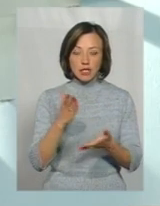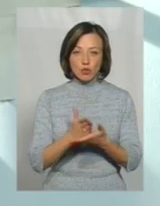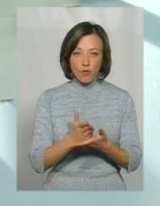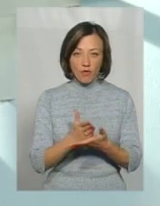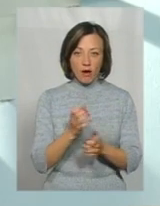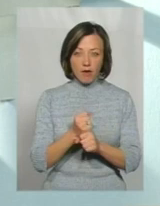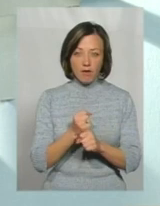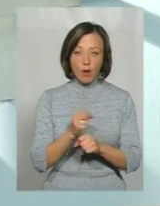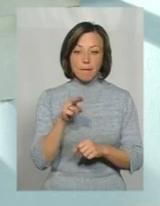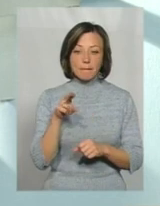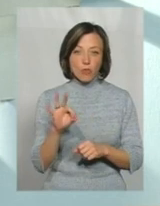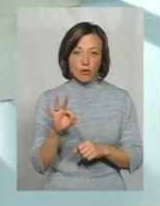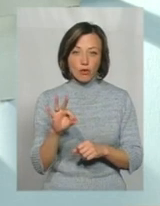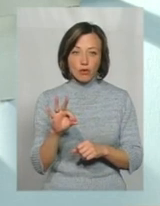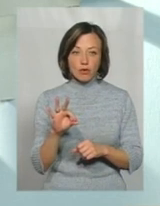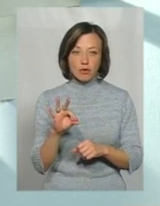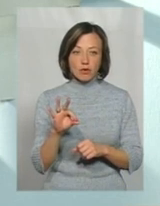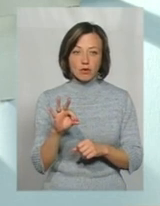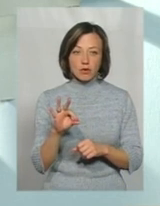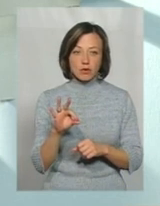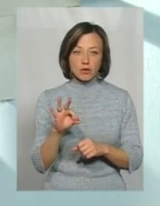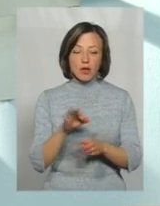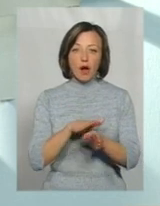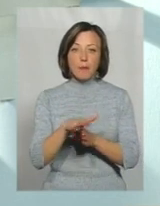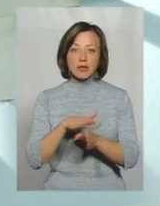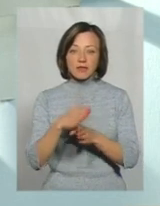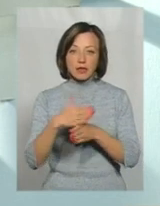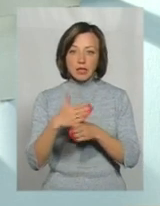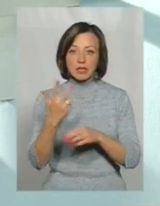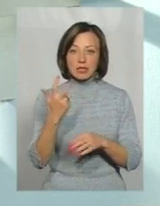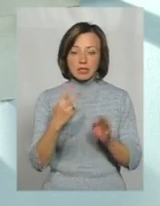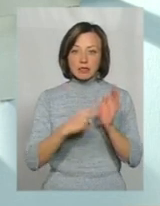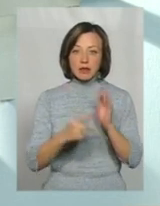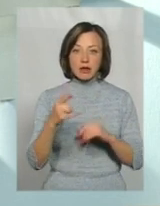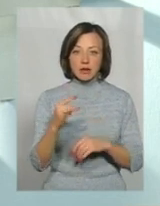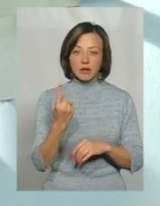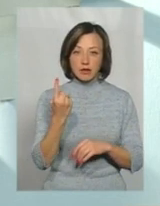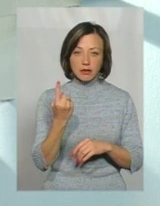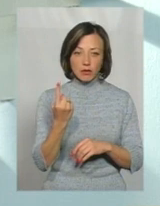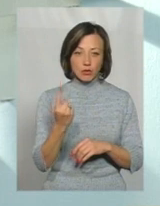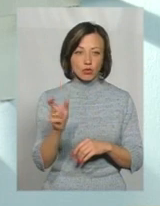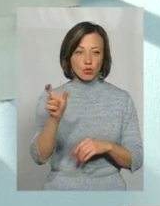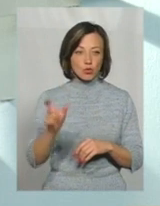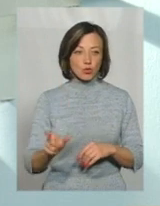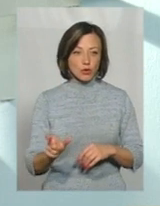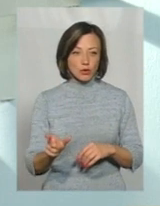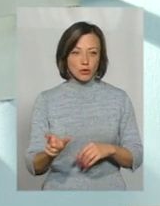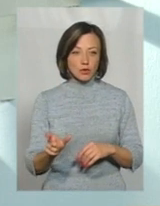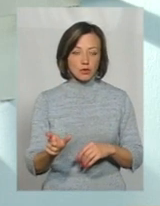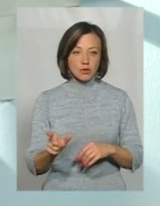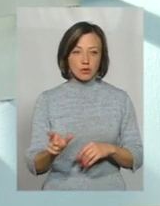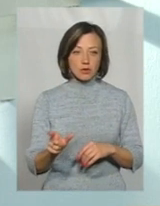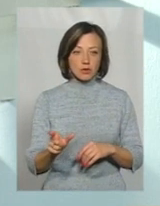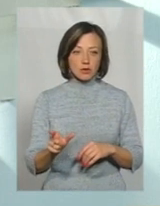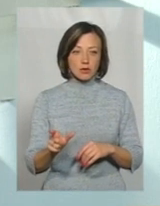по капітаційних ставках. Тобто, тих 370 гривень – це на людину, віку